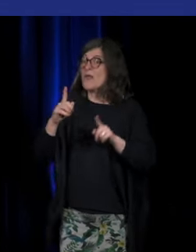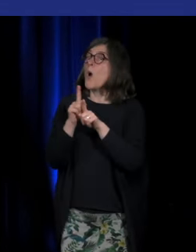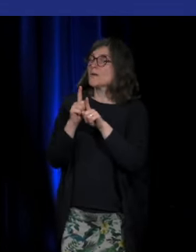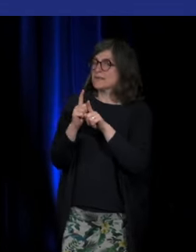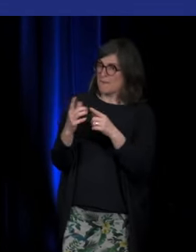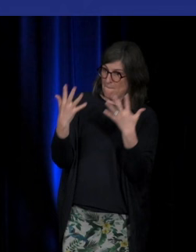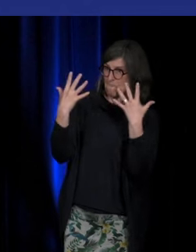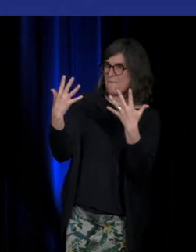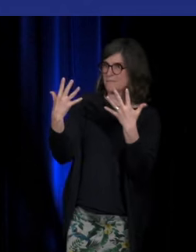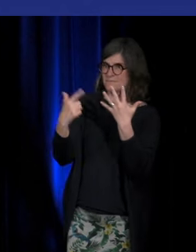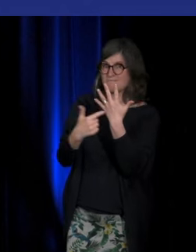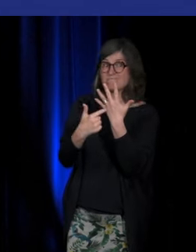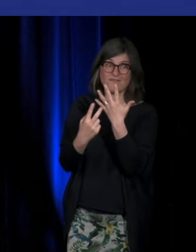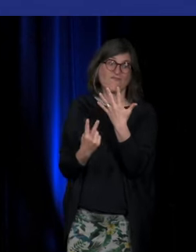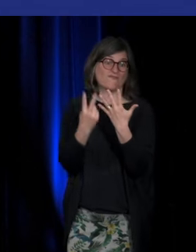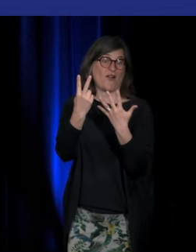au regard.